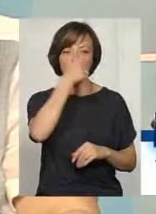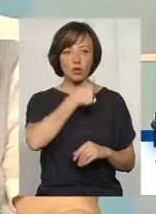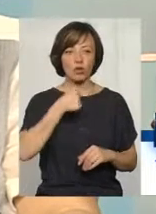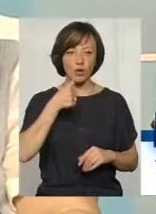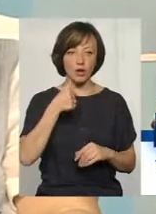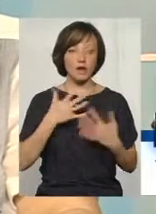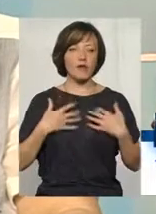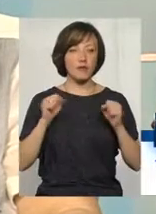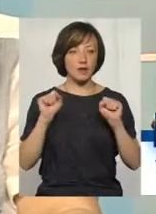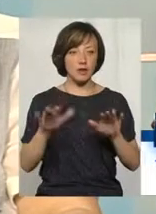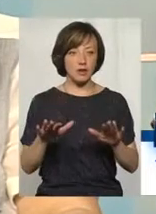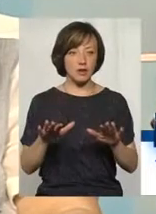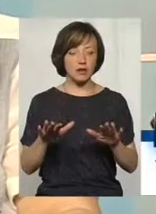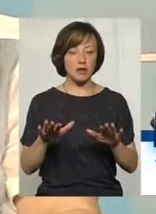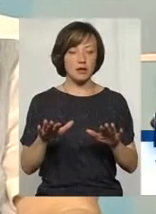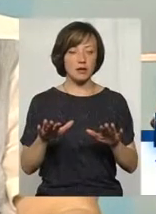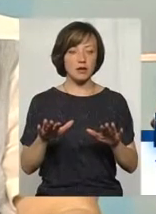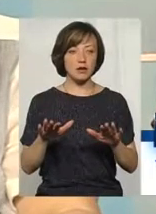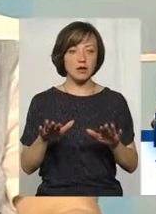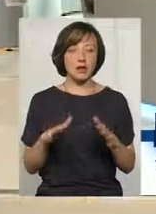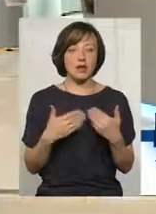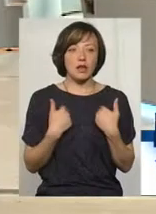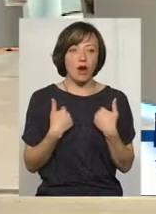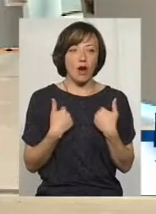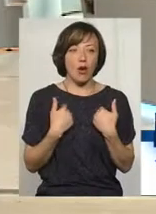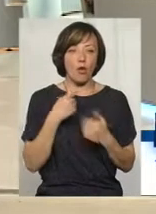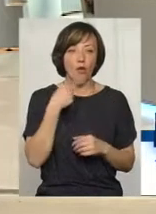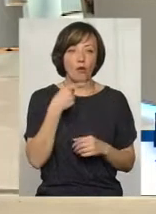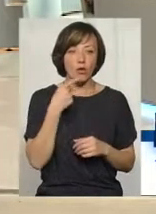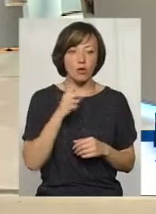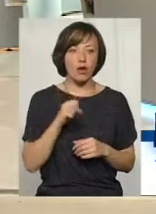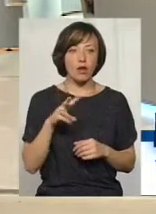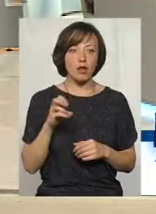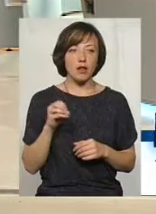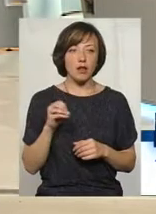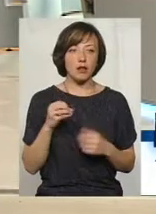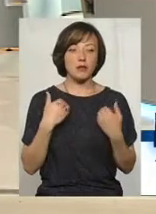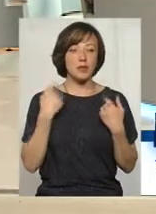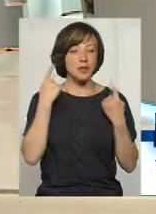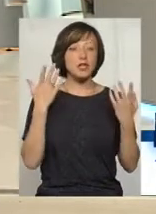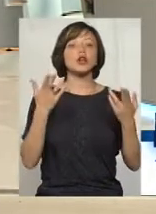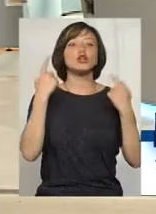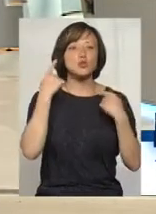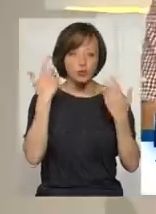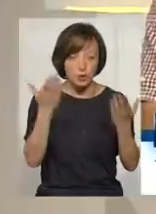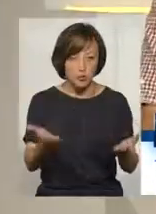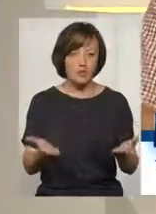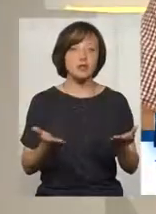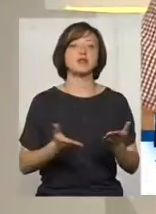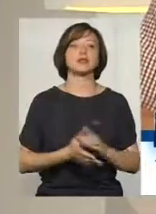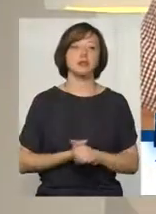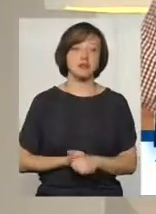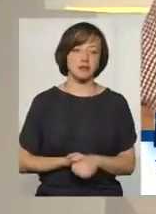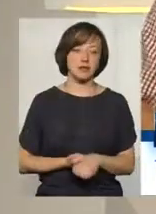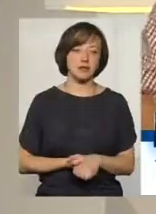віддано. Боже, я говорю, але мене не чують. Ми вас чуємо, чуємо.